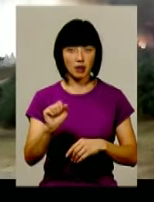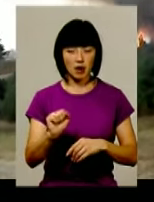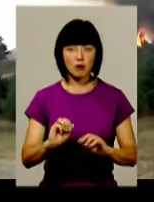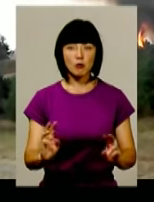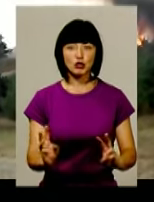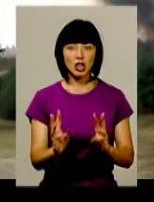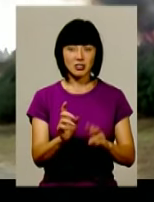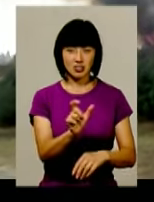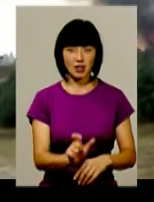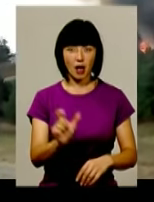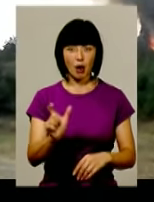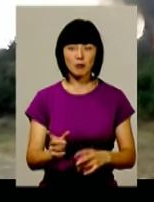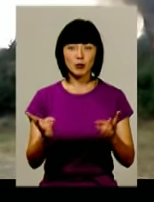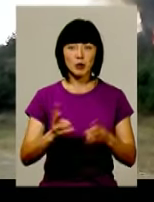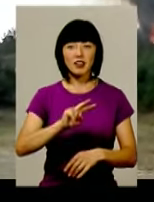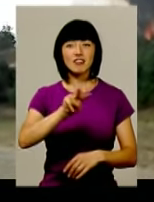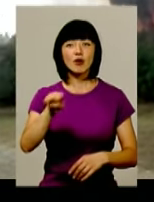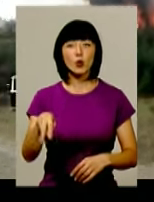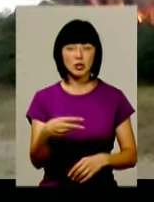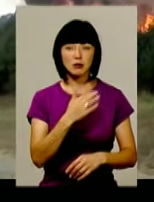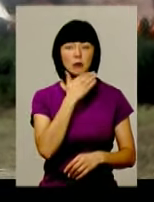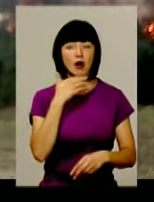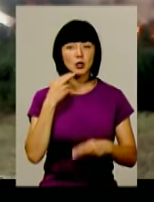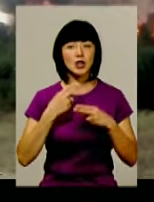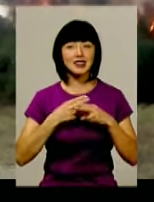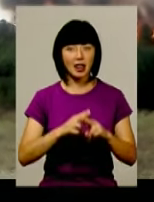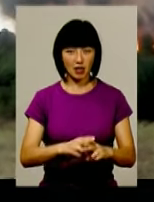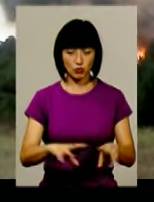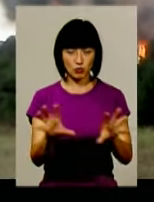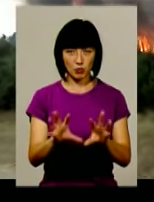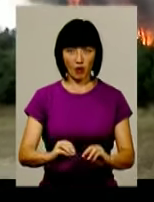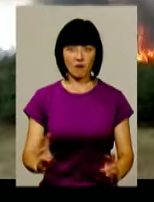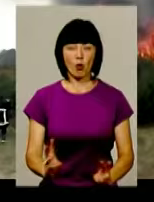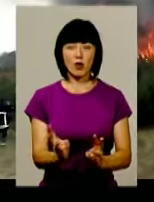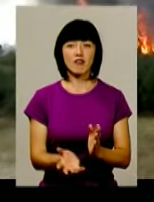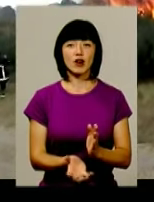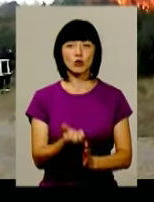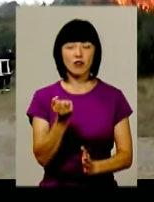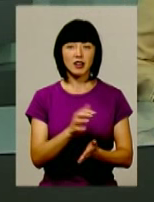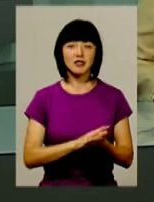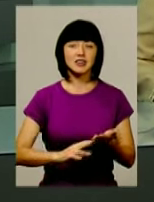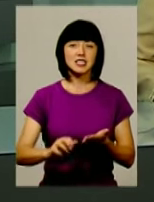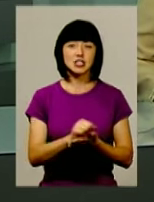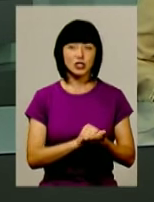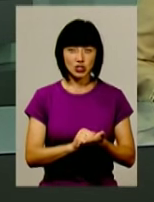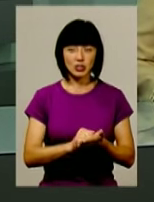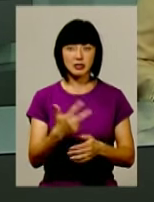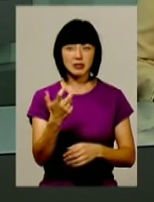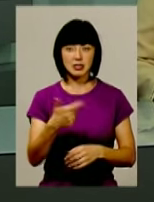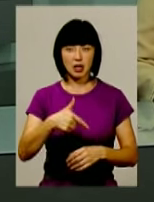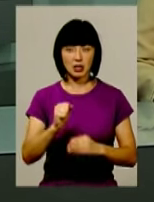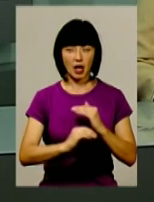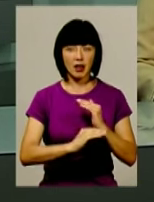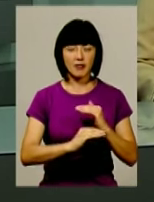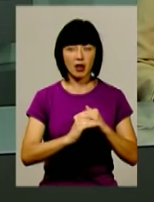пожежникам знадобилося 2 години і чимало техніки, аби приборкати вогонь та врятувати від знищення понад 300 гектарів лісу.